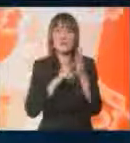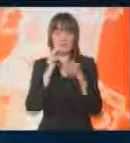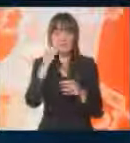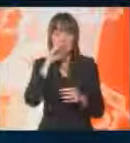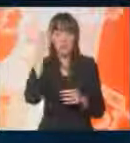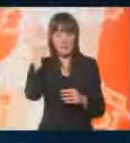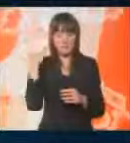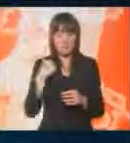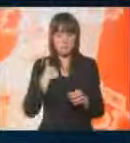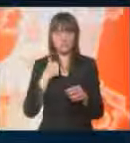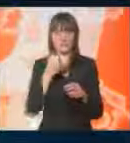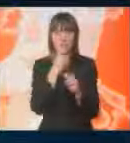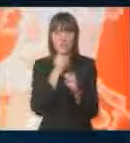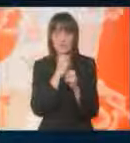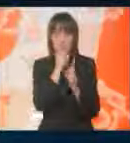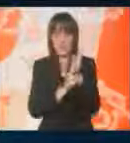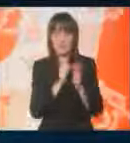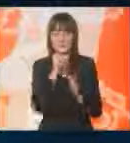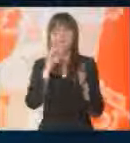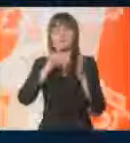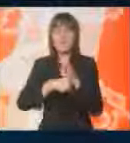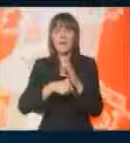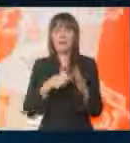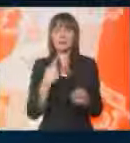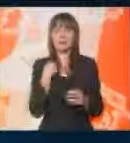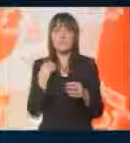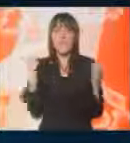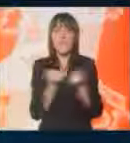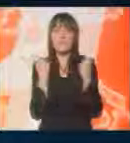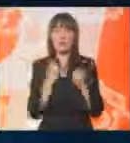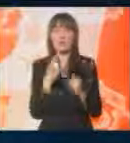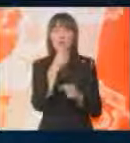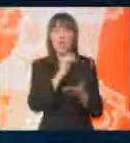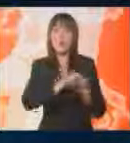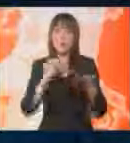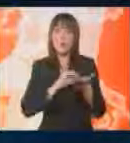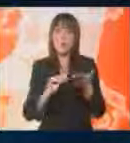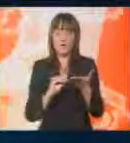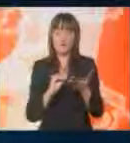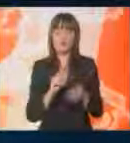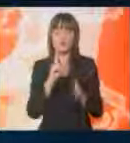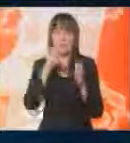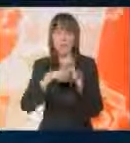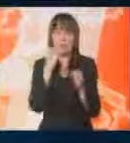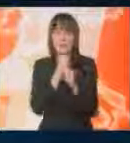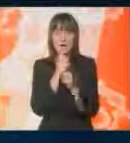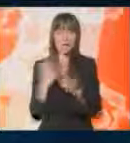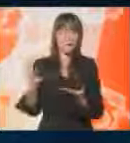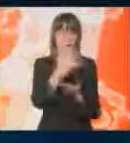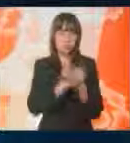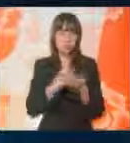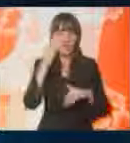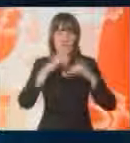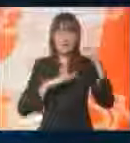prošle godine sam odradila pripravnički i trenutno sam angažovana po ugovoru. Trenutno radim na prikupljenju